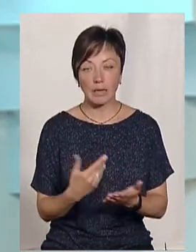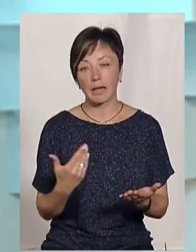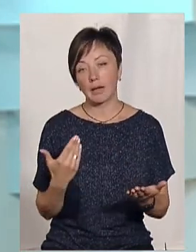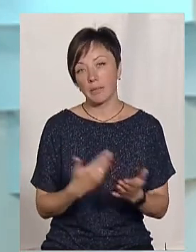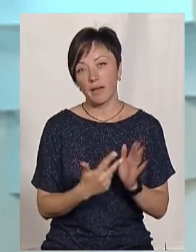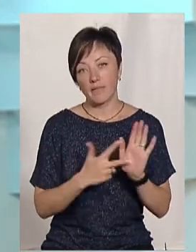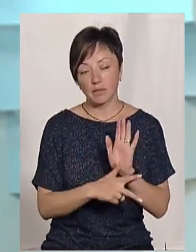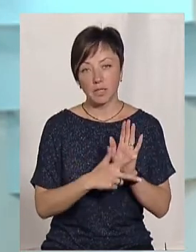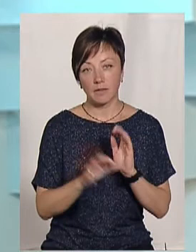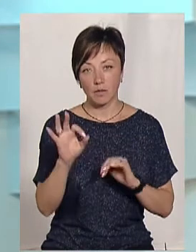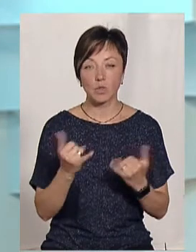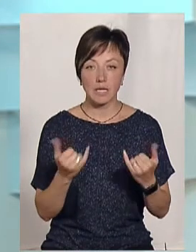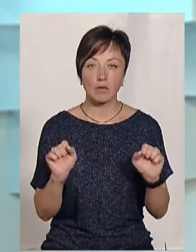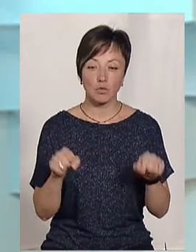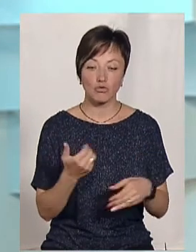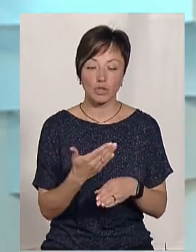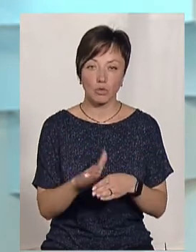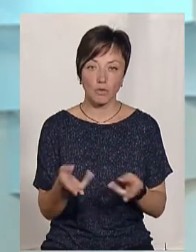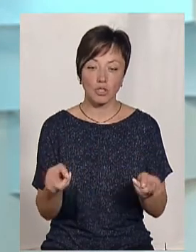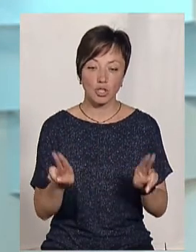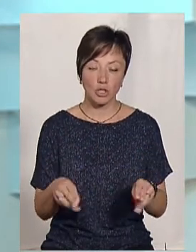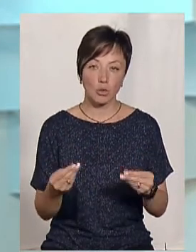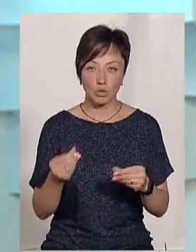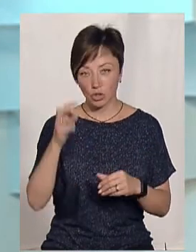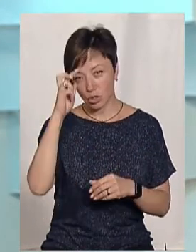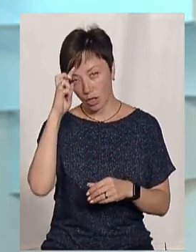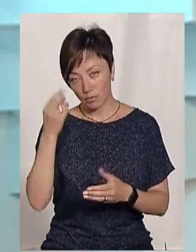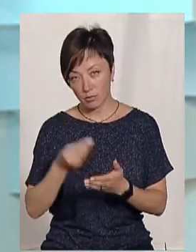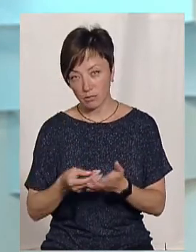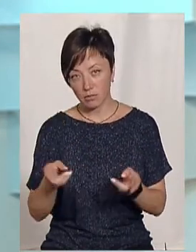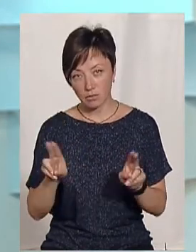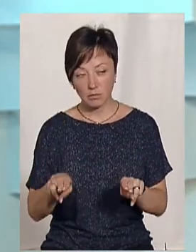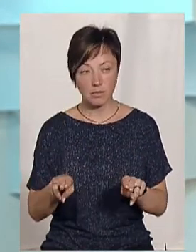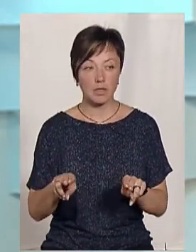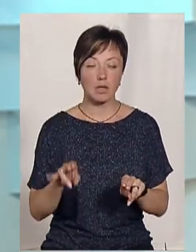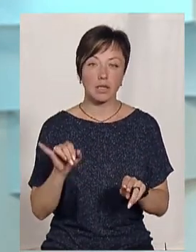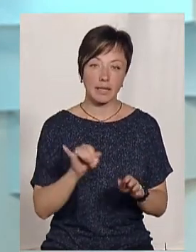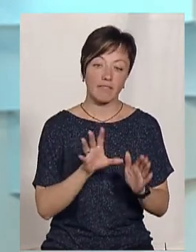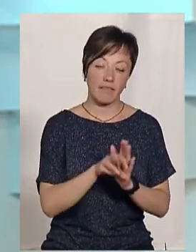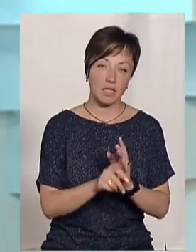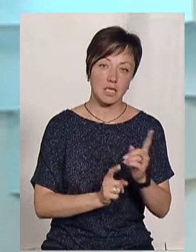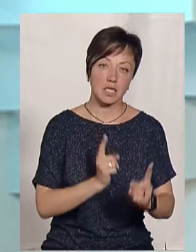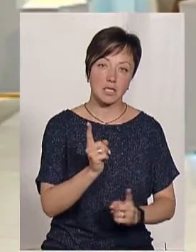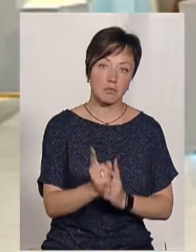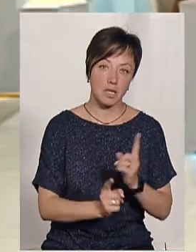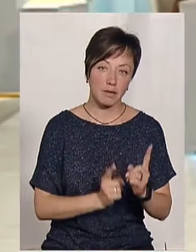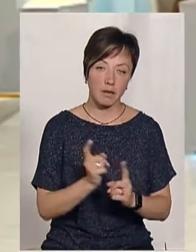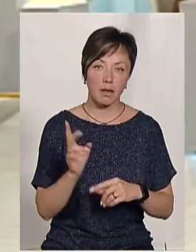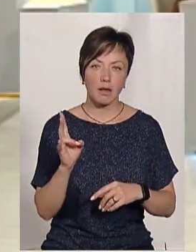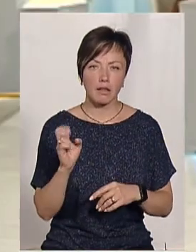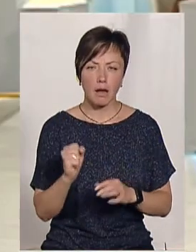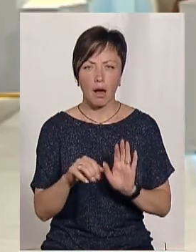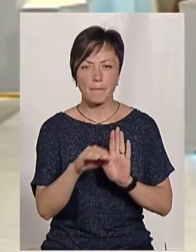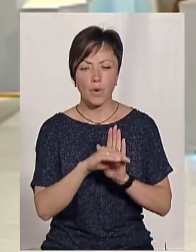наприклад, до 80%. Зараз можна частково залишити ці кошти з державного. Отож, і внесені такі зміни. На